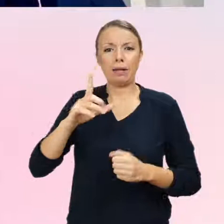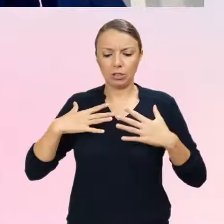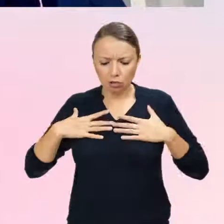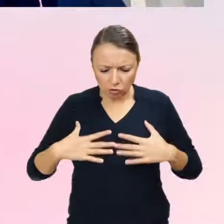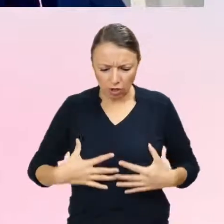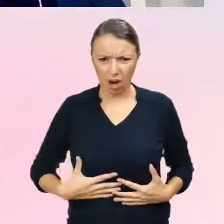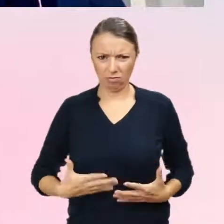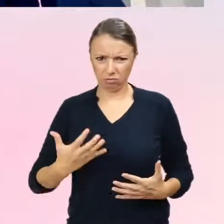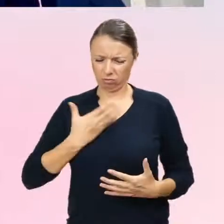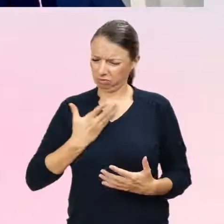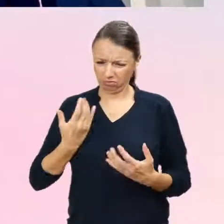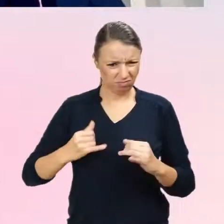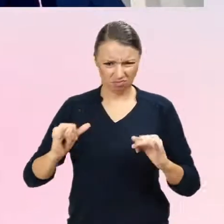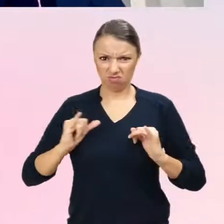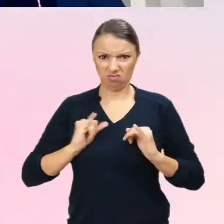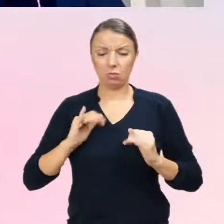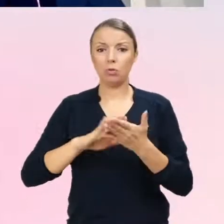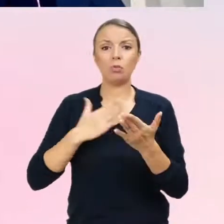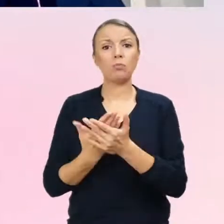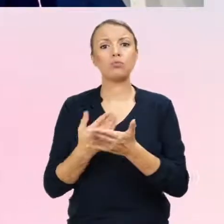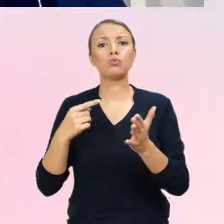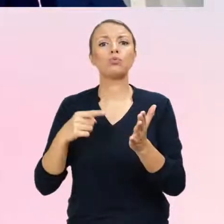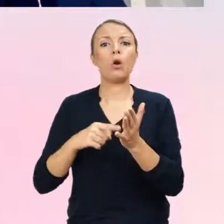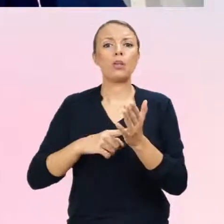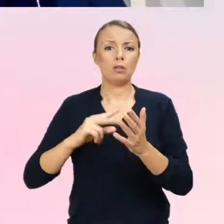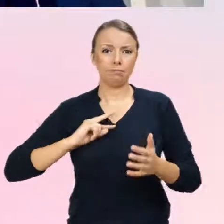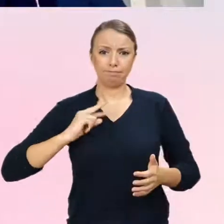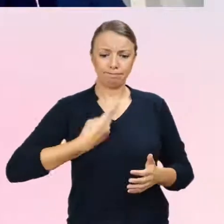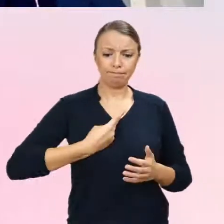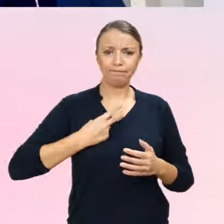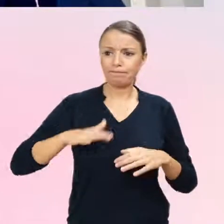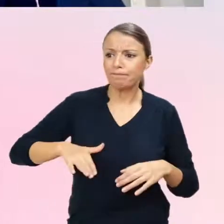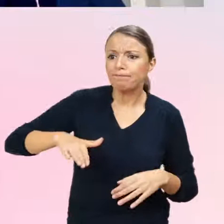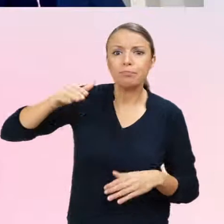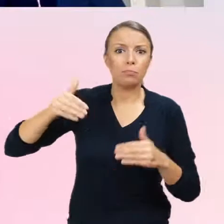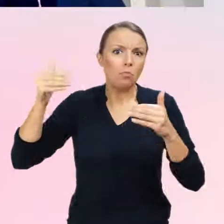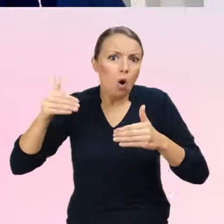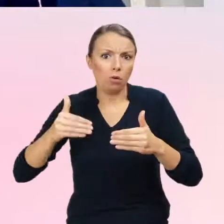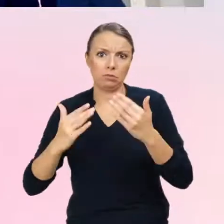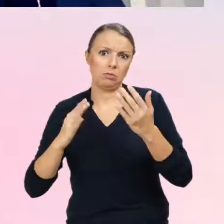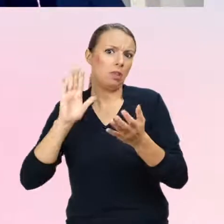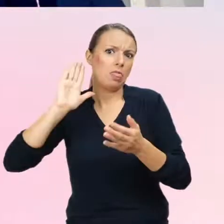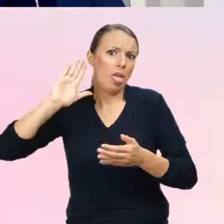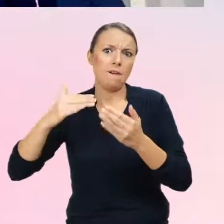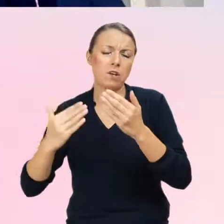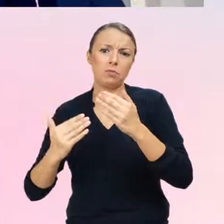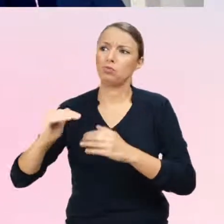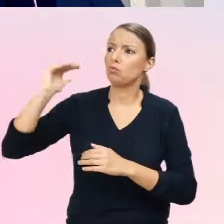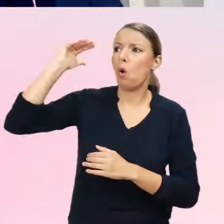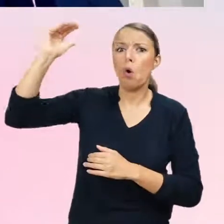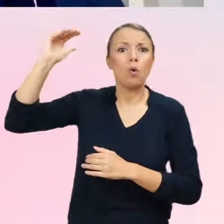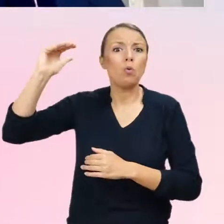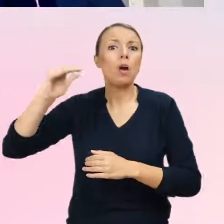ujawnić się w okresie dojrzewania lub dorosłości zupełnie bez historii objawów niezgodności płci we wczesnym